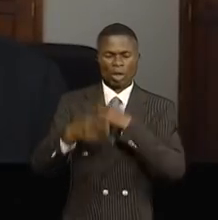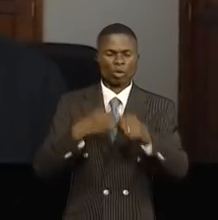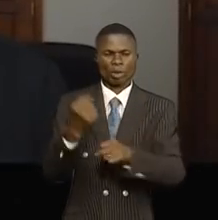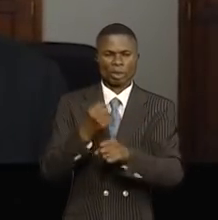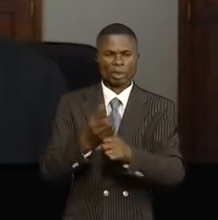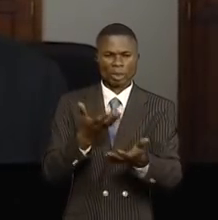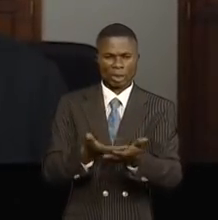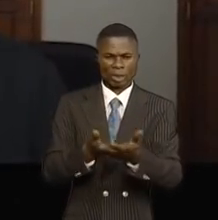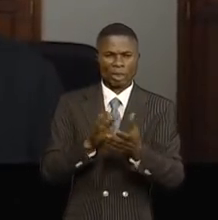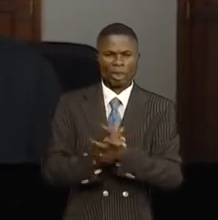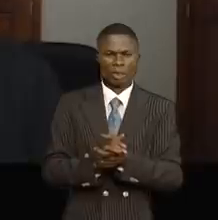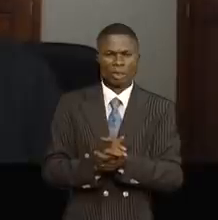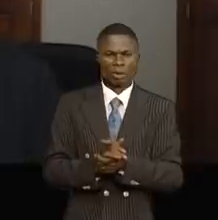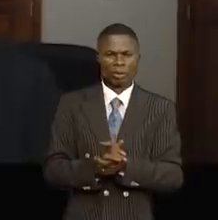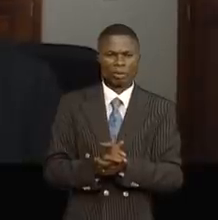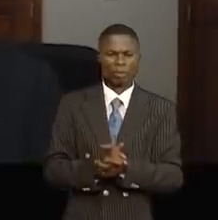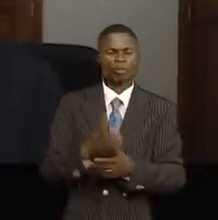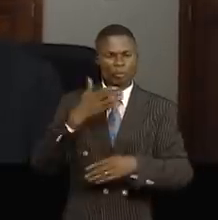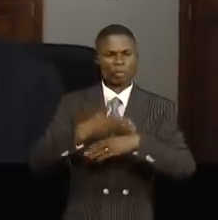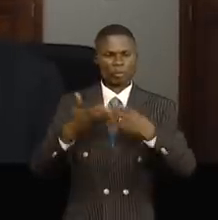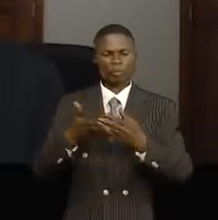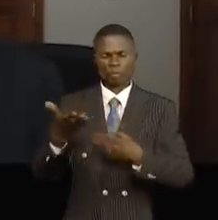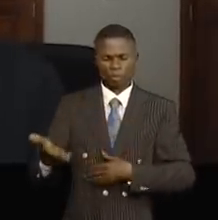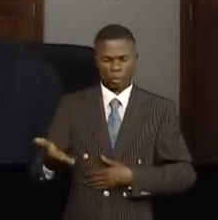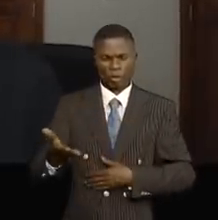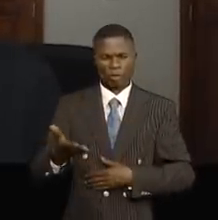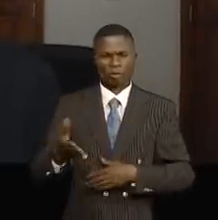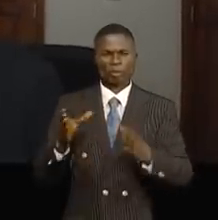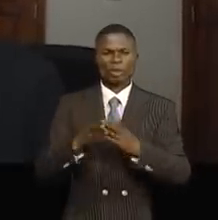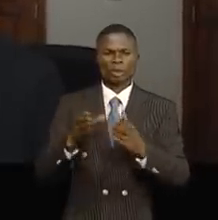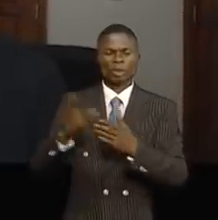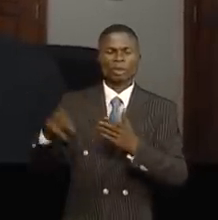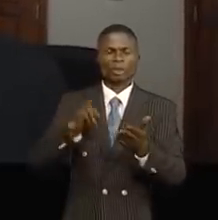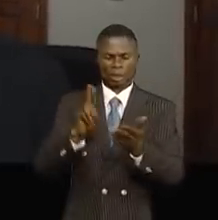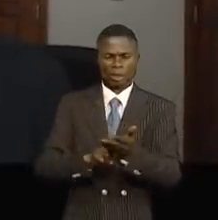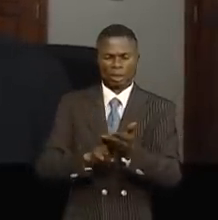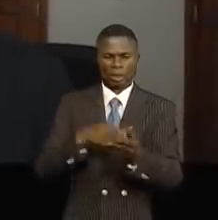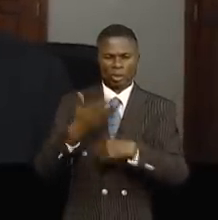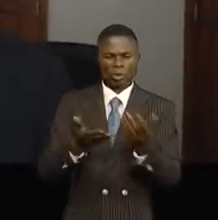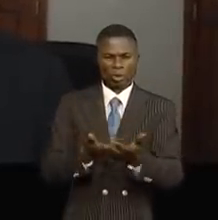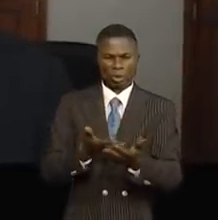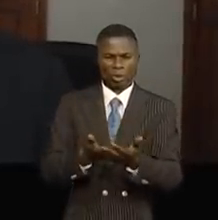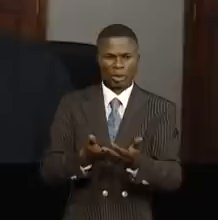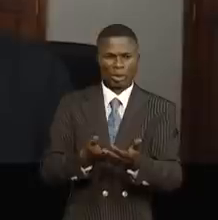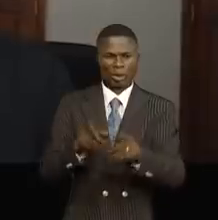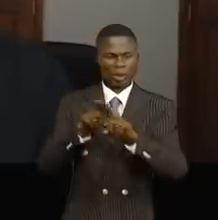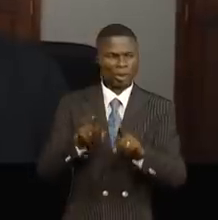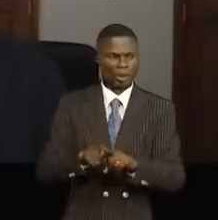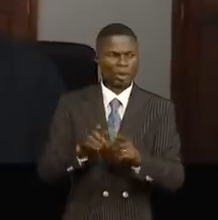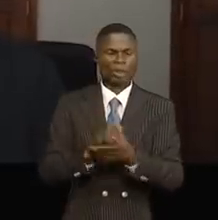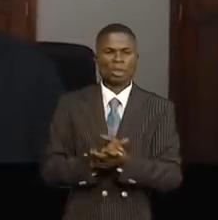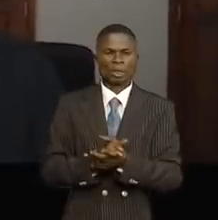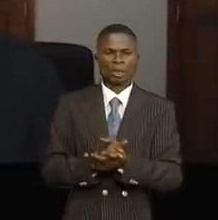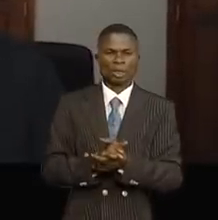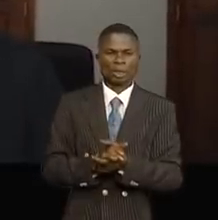Vous savez, tout est ça parce qu'ils ont déjà commencé dès aujourd'hui, avec la signative de protocole d'accord. Et d'ici, il